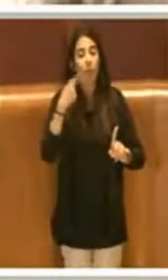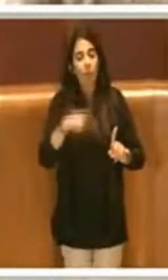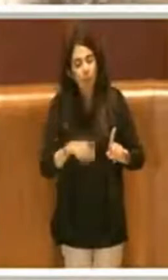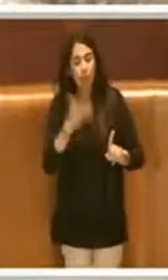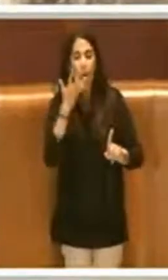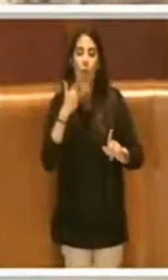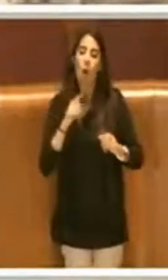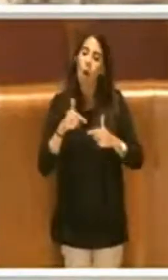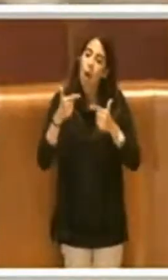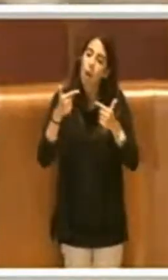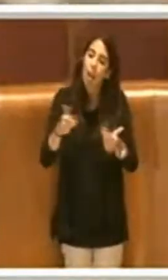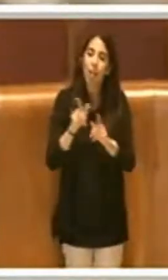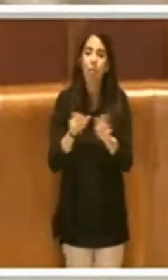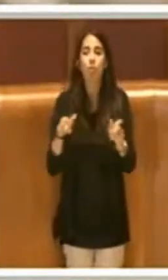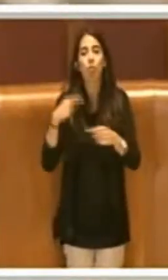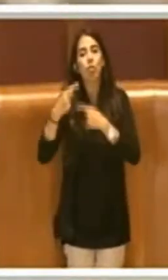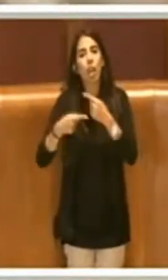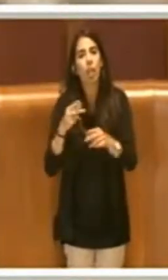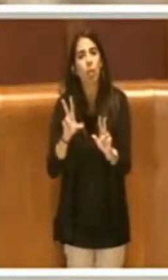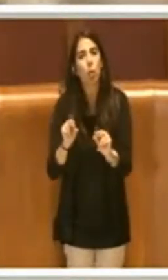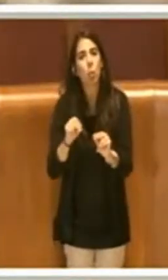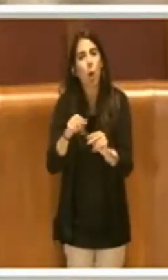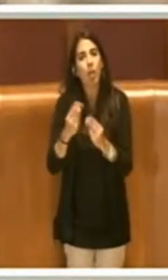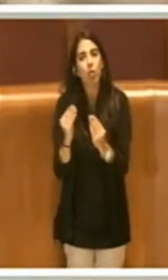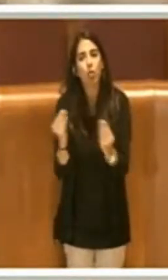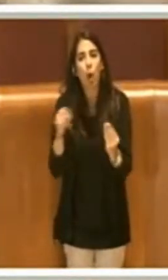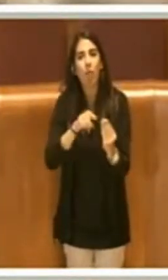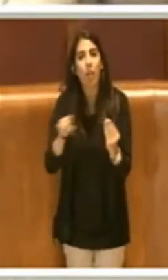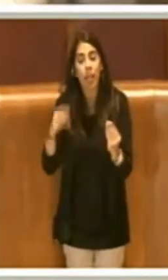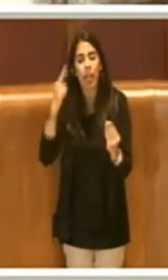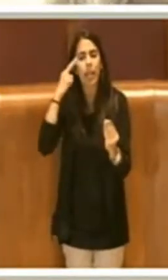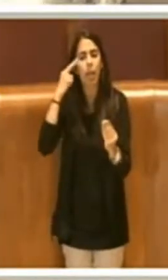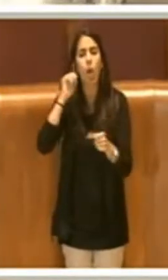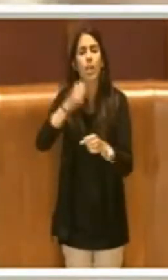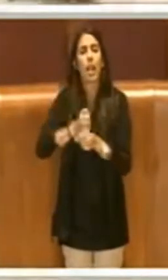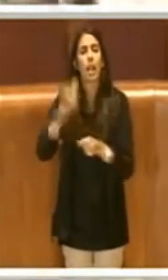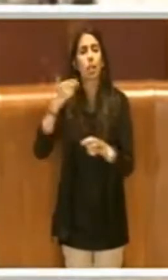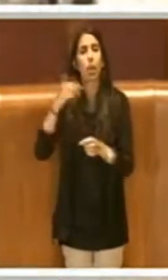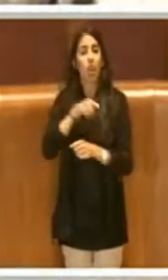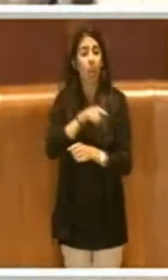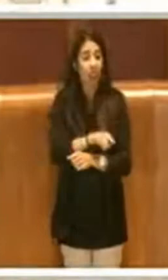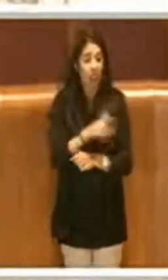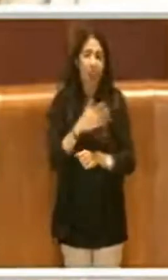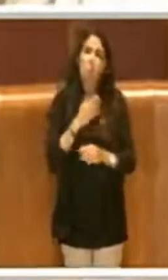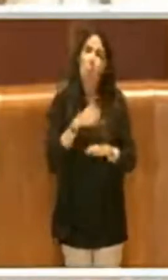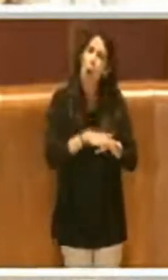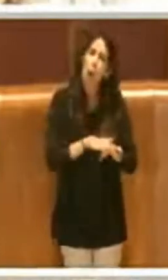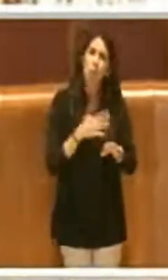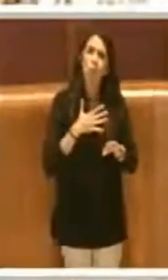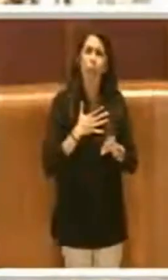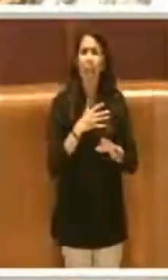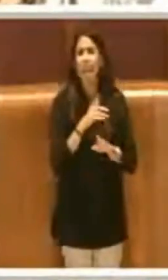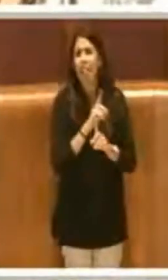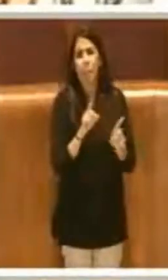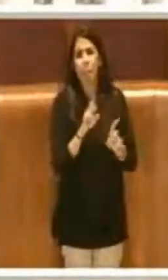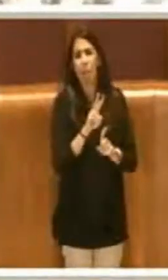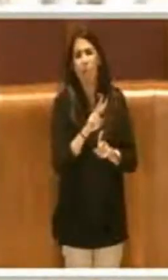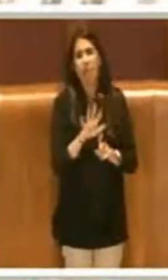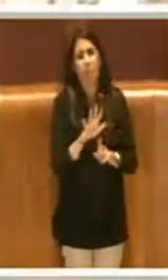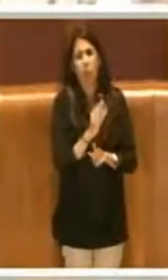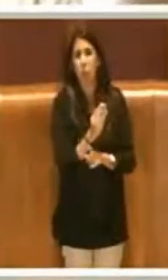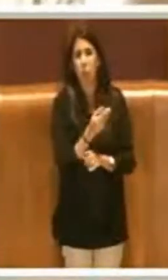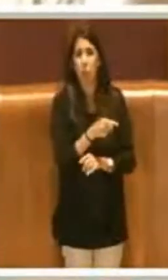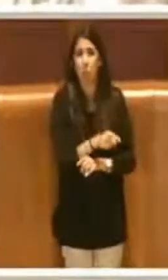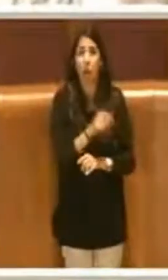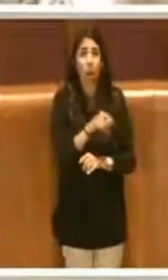perché questo ragazzo è morto perché non aveva neanche 25 anni e è morto con la voglia di aiutare,